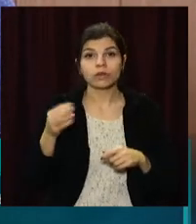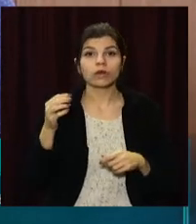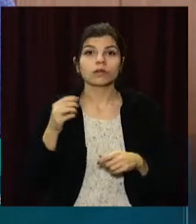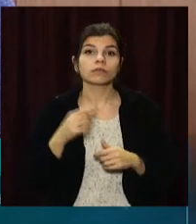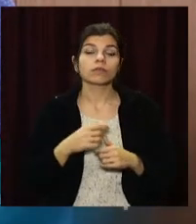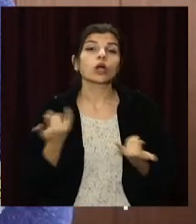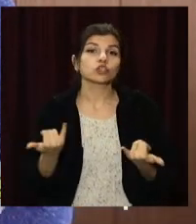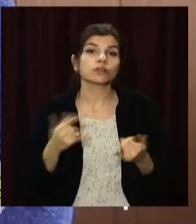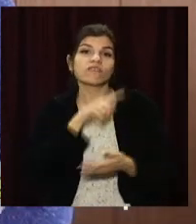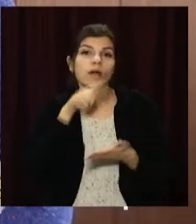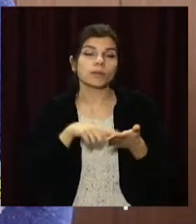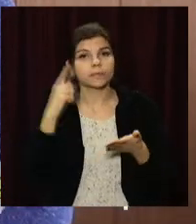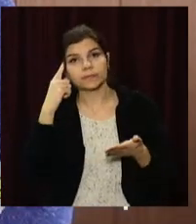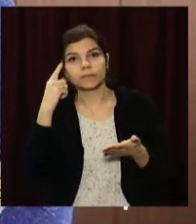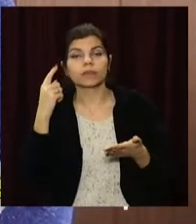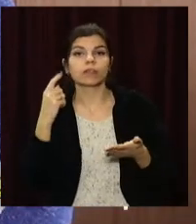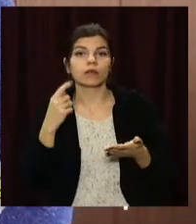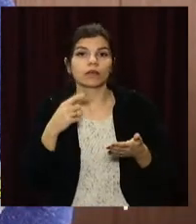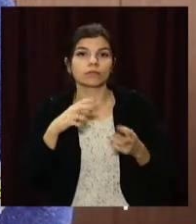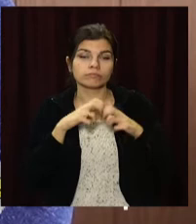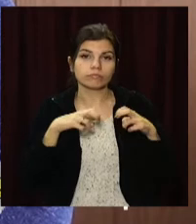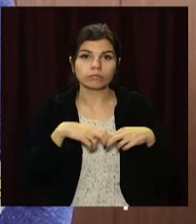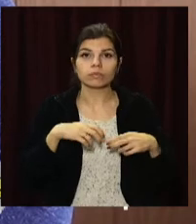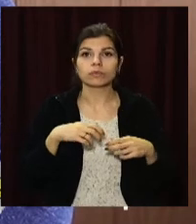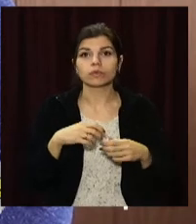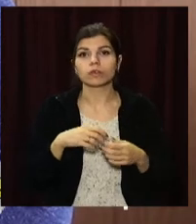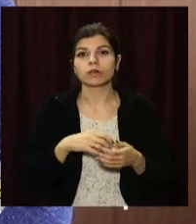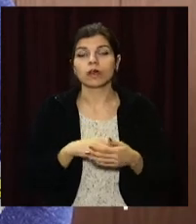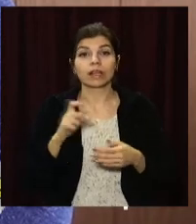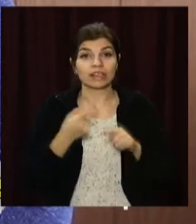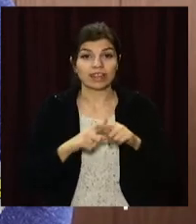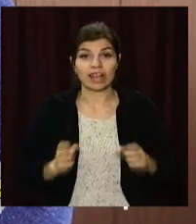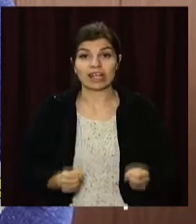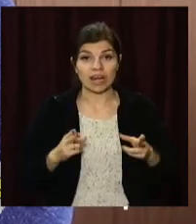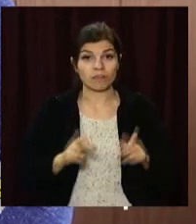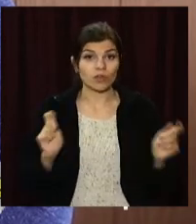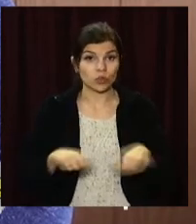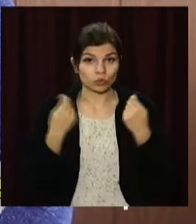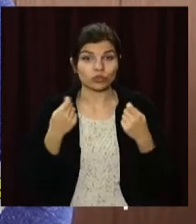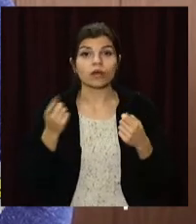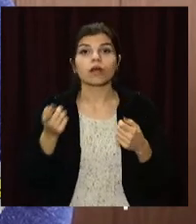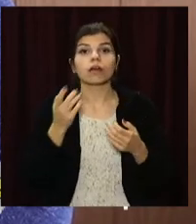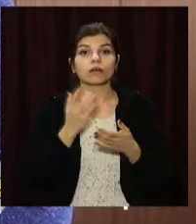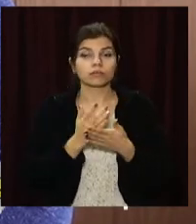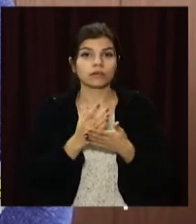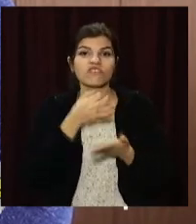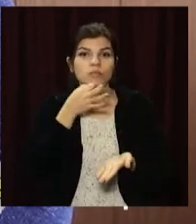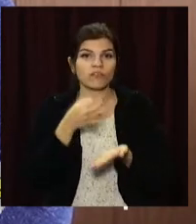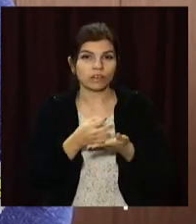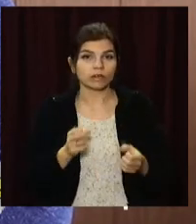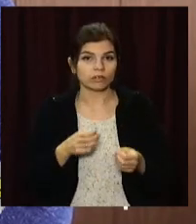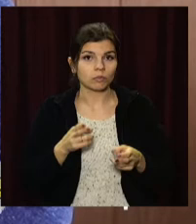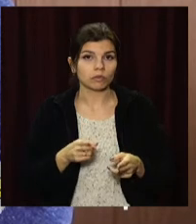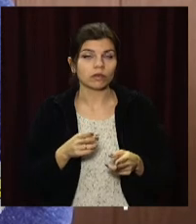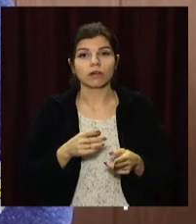вирішується питання про обрання запобіжного заходу. За вчинене кримінальне правопорушення передбачена кримінальна відповідальність